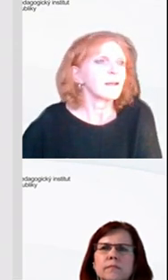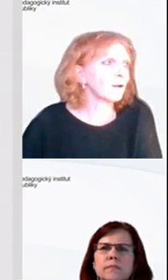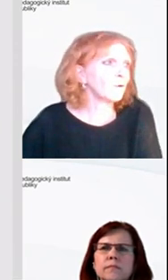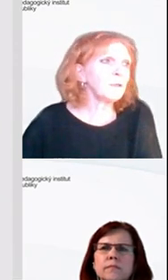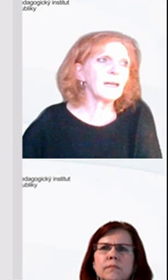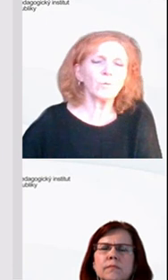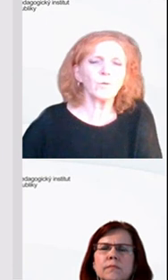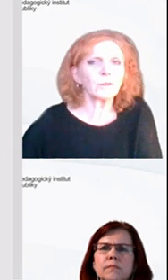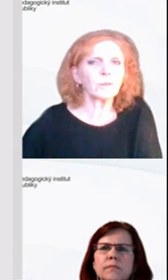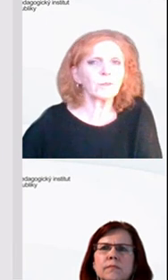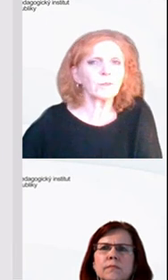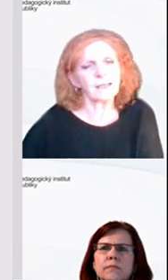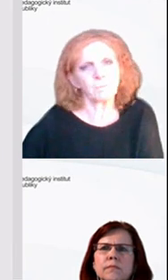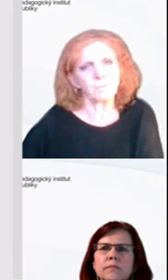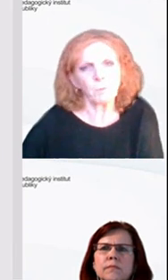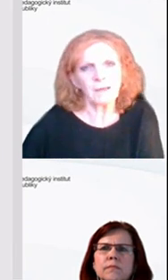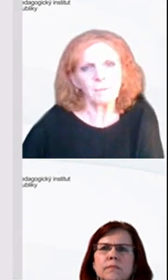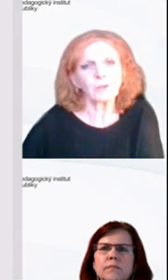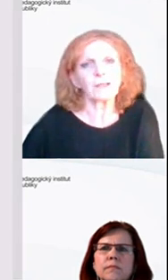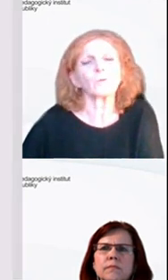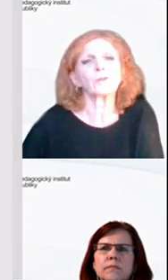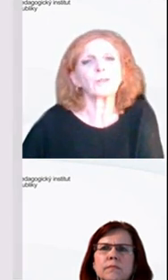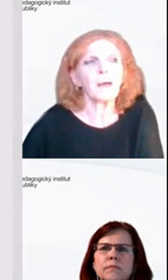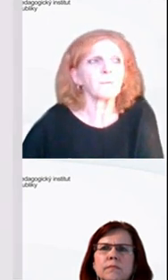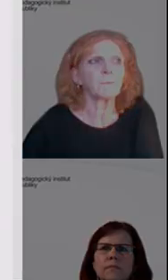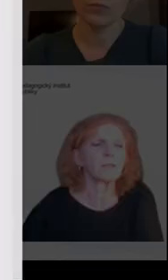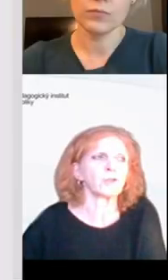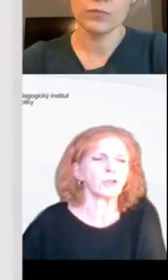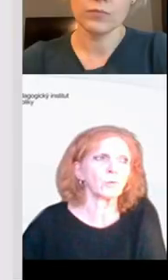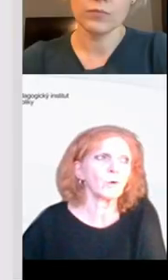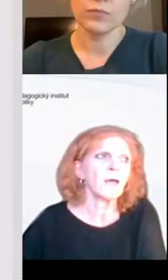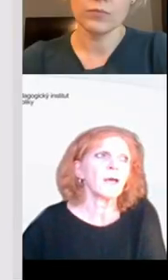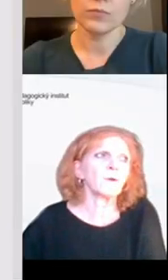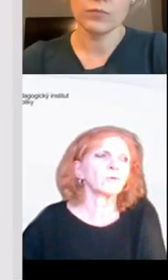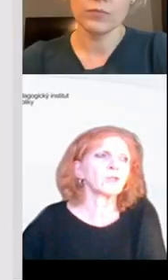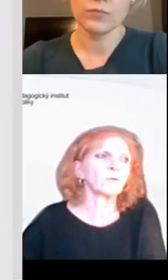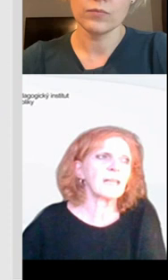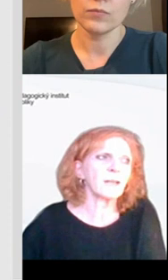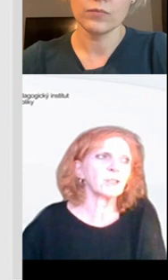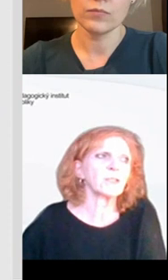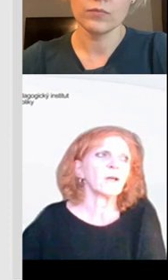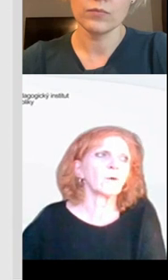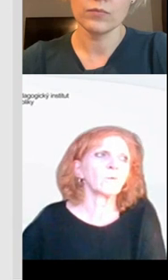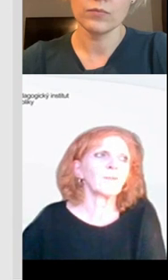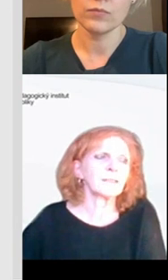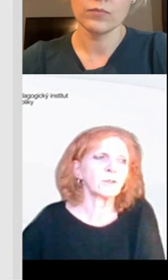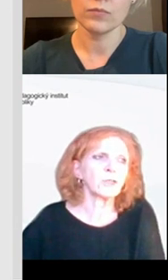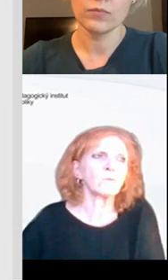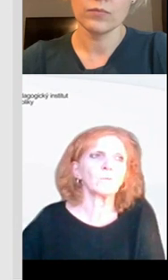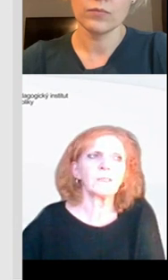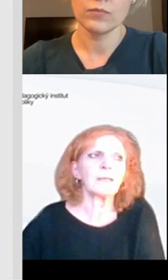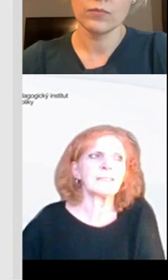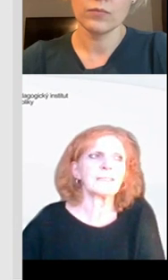Úplně na úvod si připomeneme, že na to už nemáme příliš času, protože od září roku